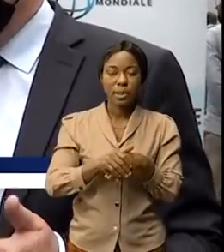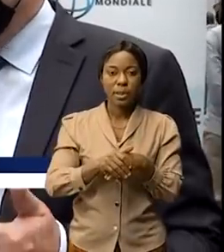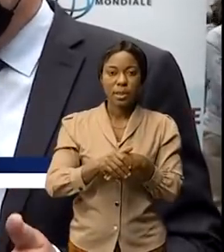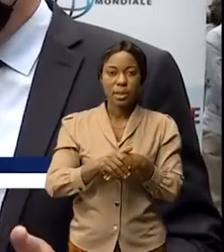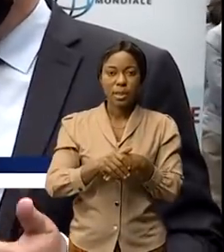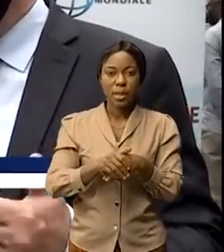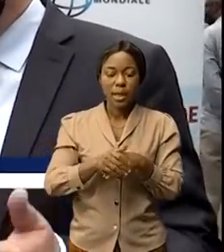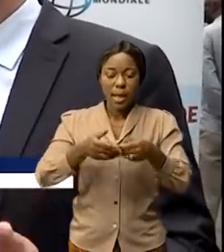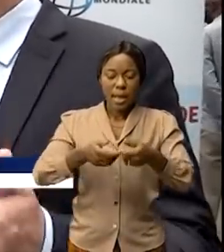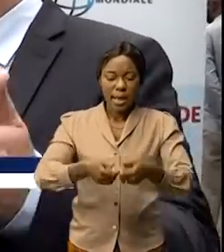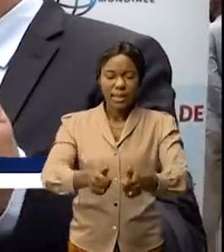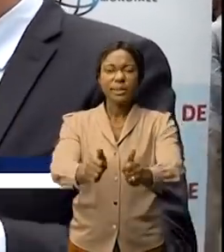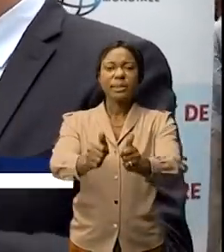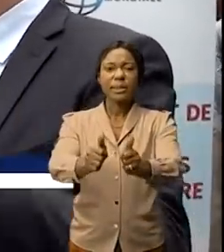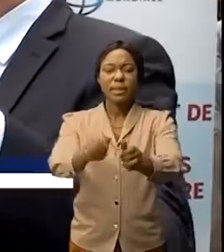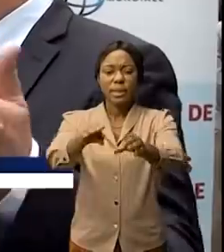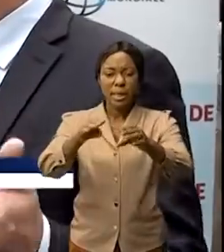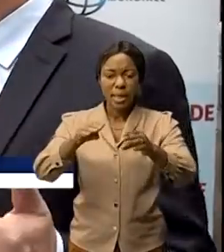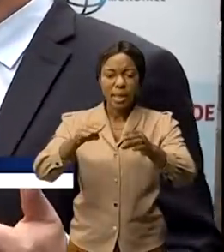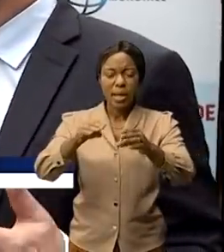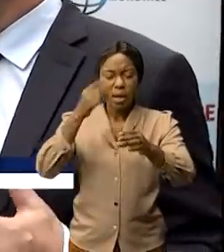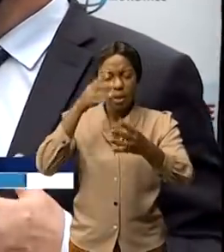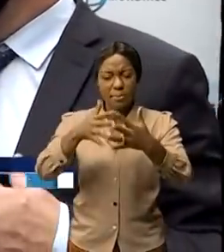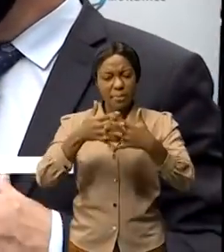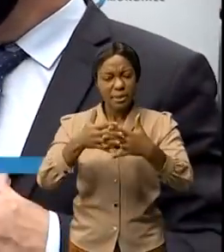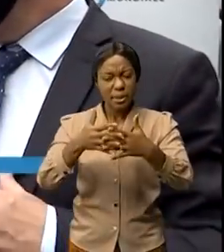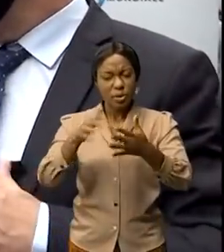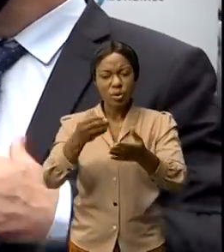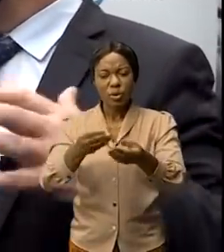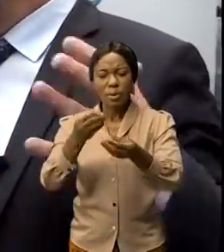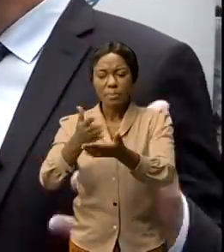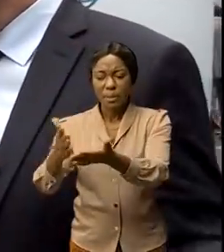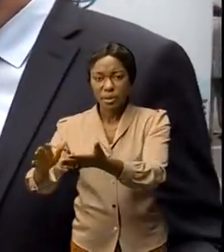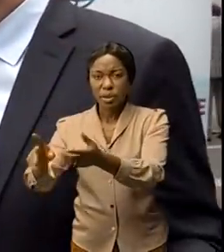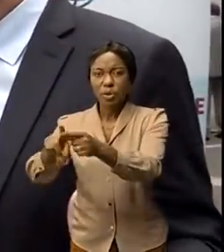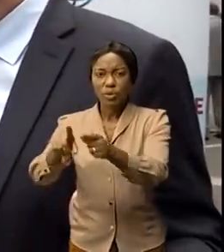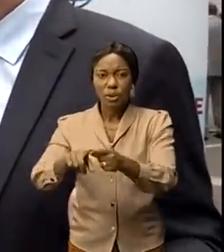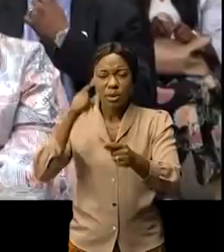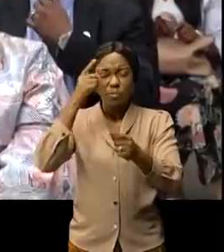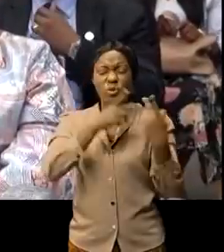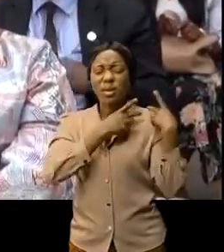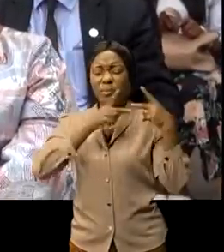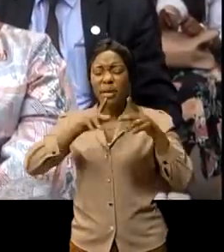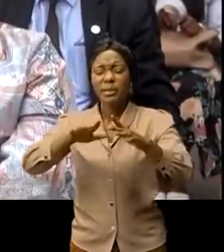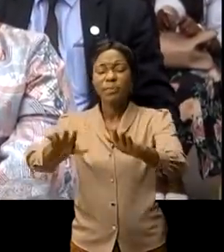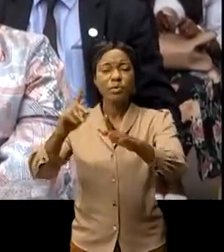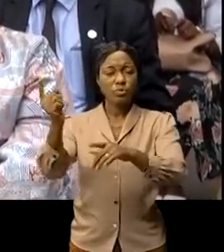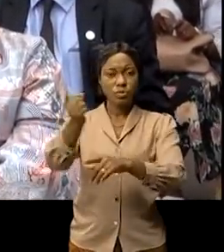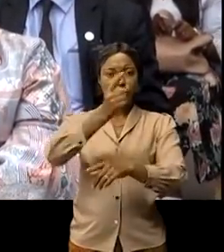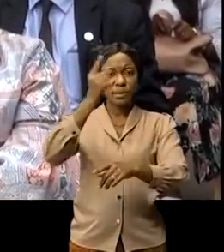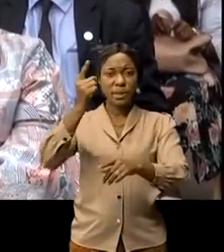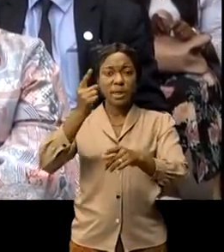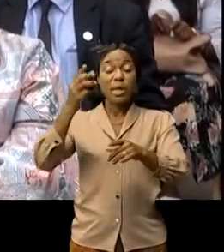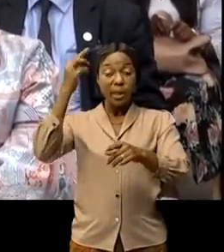à accélérer l'acquisition de ce matériel auprès de fournisseurs puisque comme on est face à une pandémie mondiale le ministre de la santé